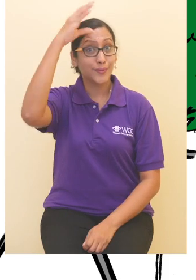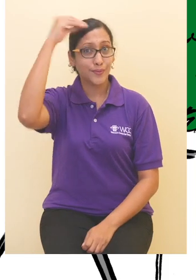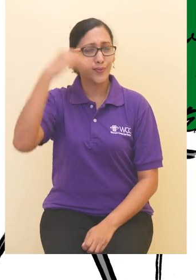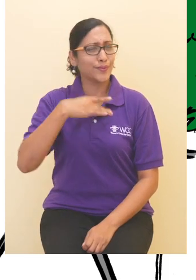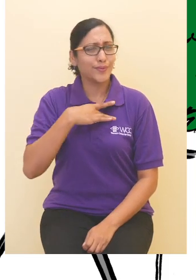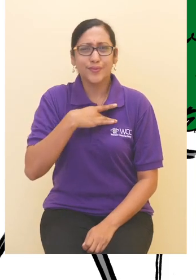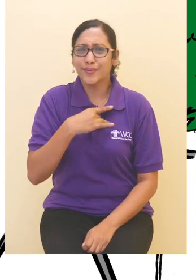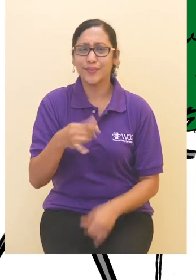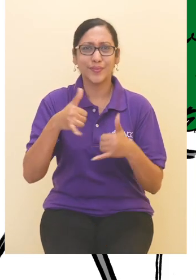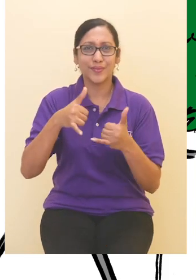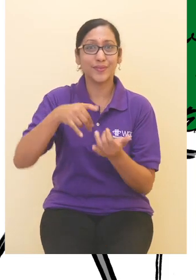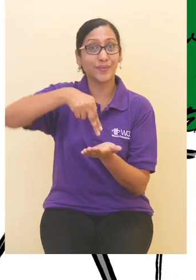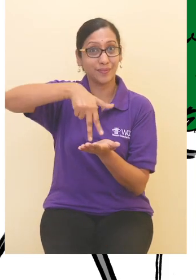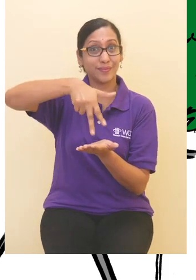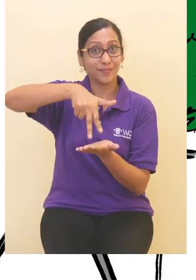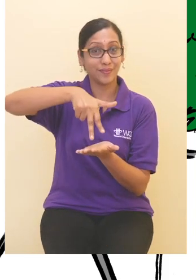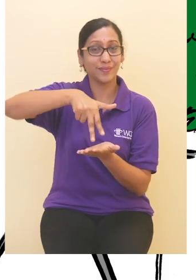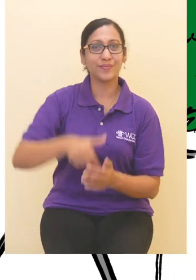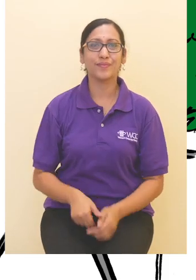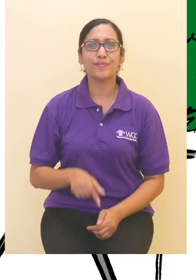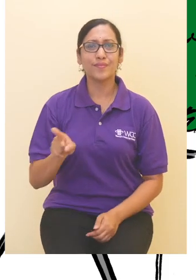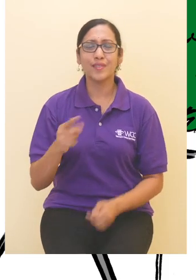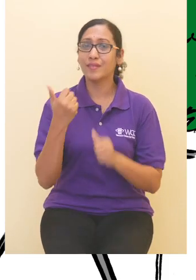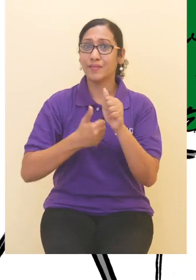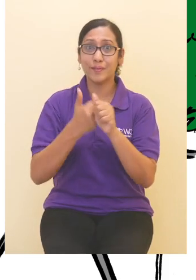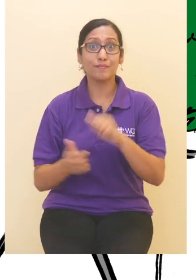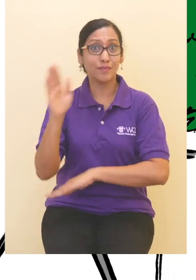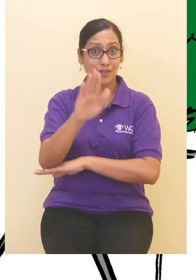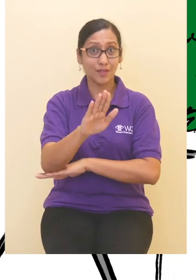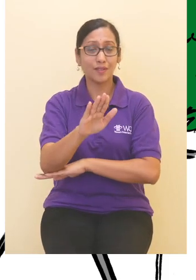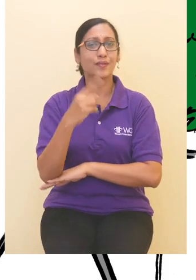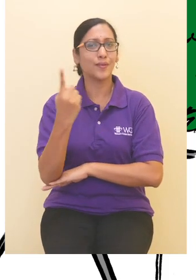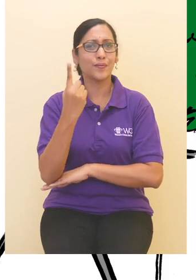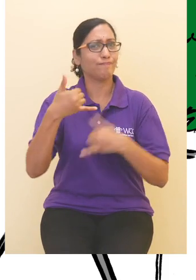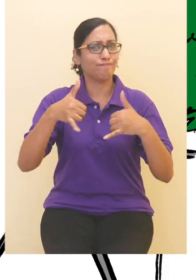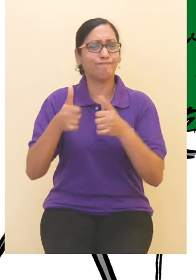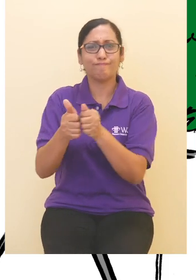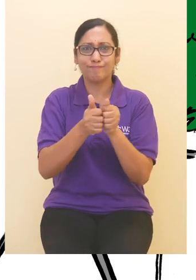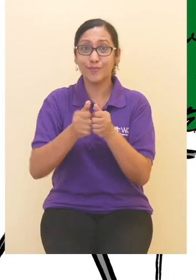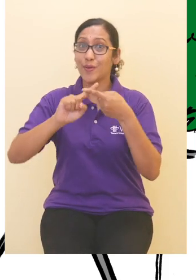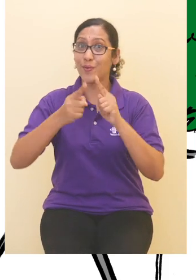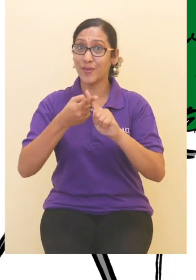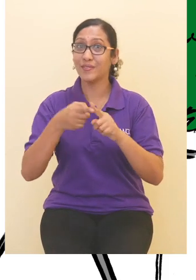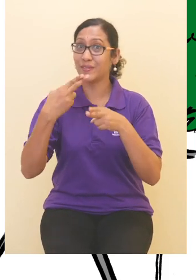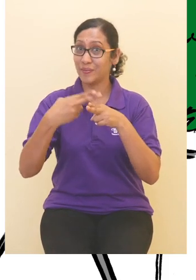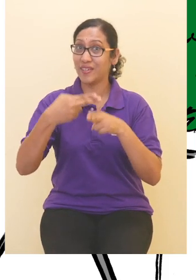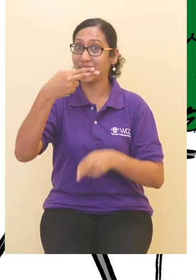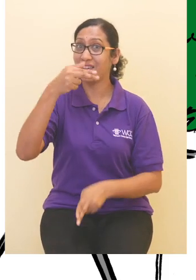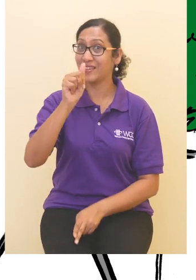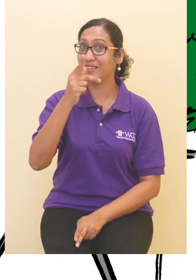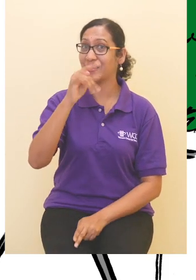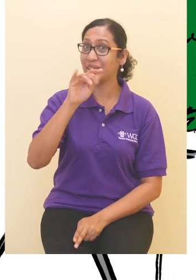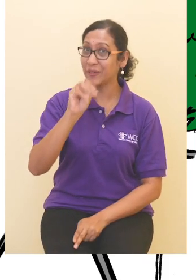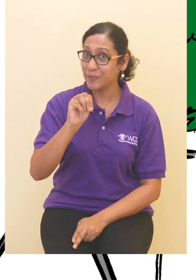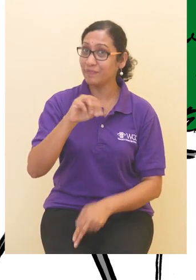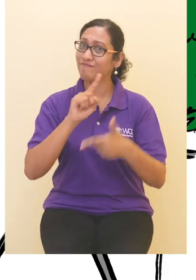Yusri suka bermain bola sepak. Setiap petang, Yusri akan bermain bola dengan kawannya, Hakim,